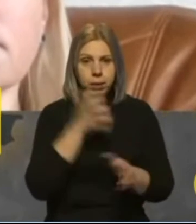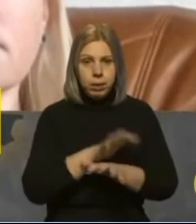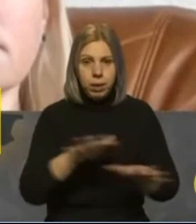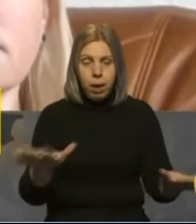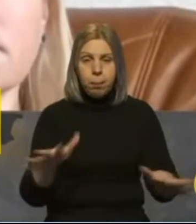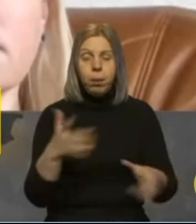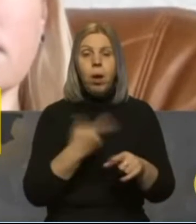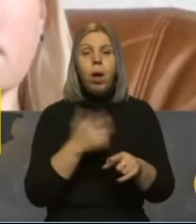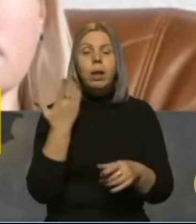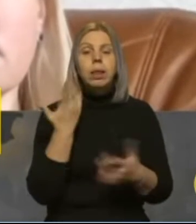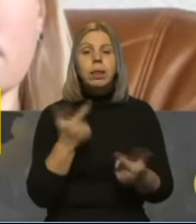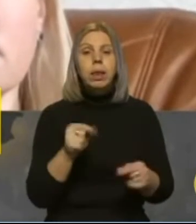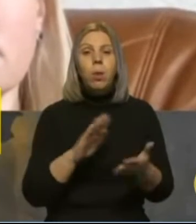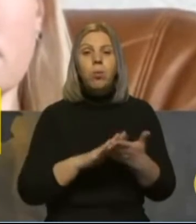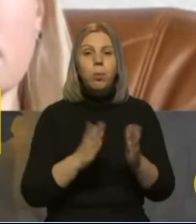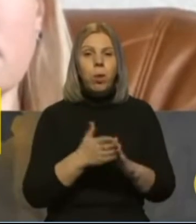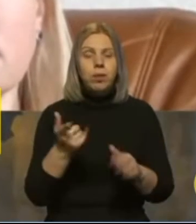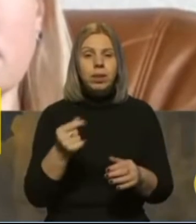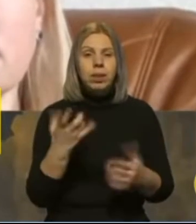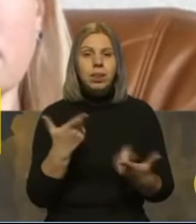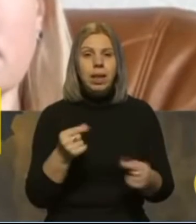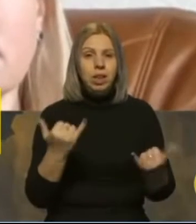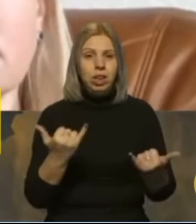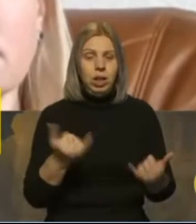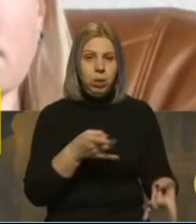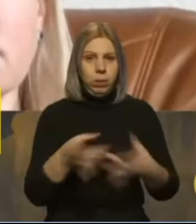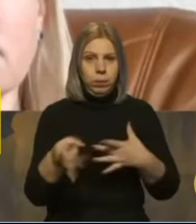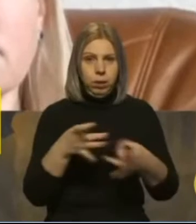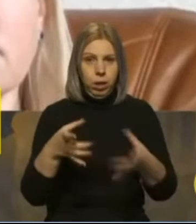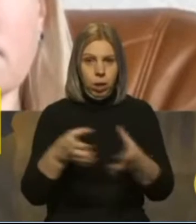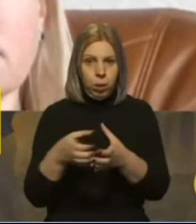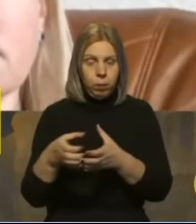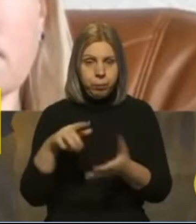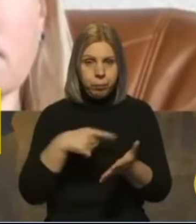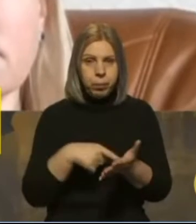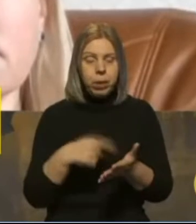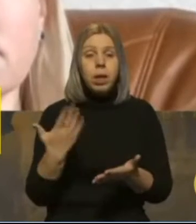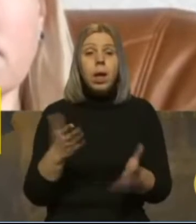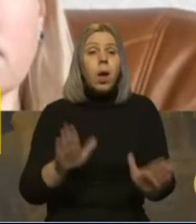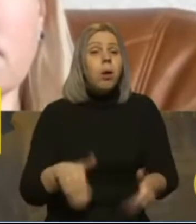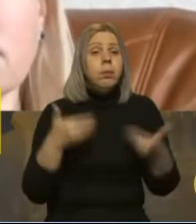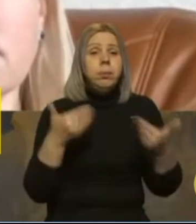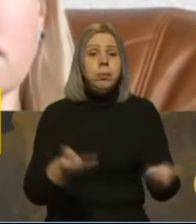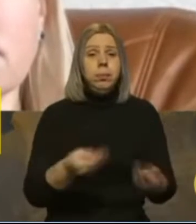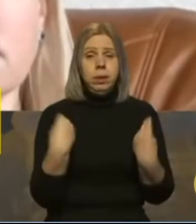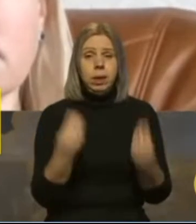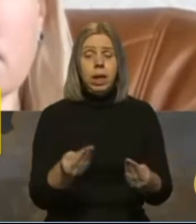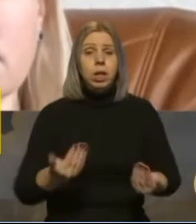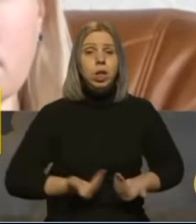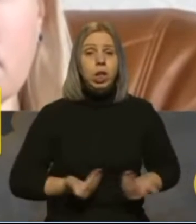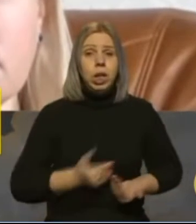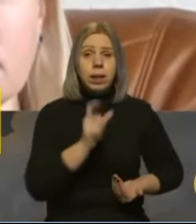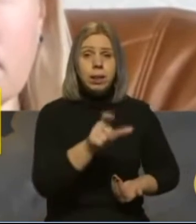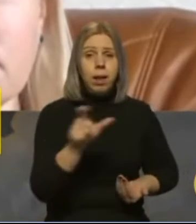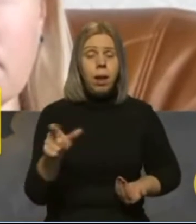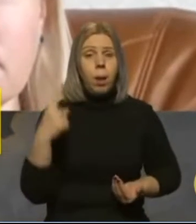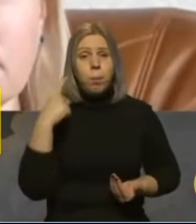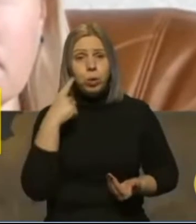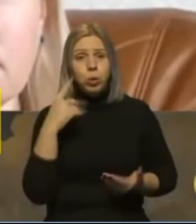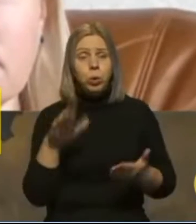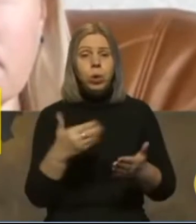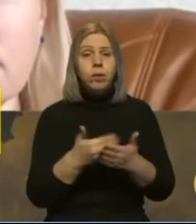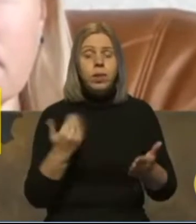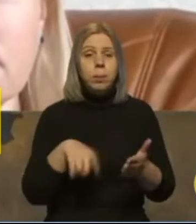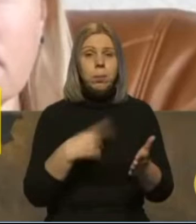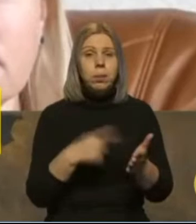навіть в тих умовах, де зараз активно обстрілюється громади. А от які би ви рекомендації все-таки дали жителям, почули від